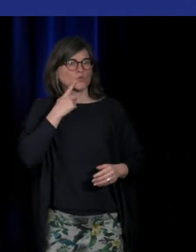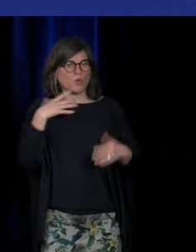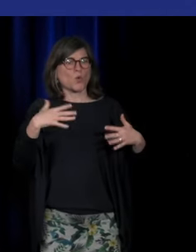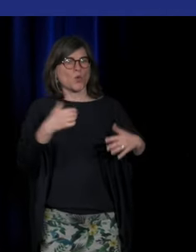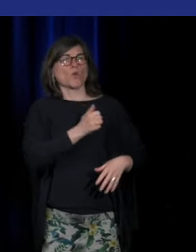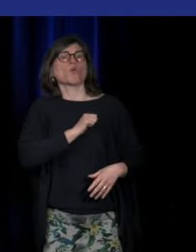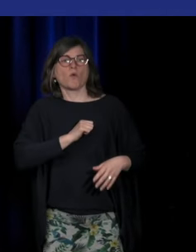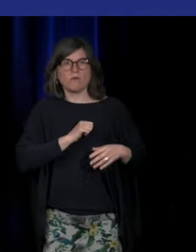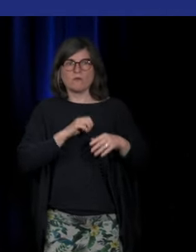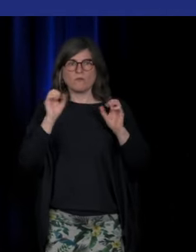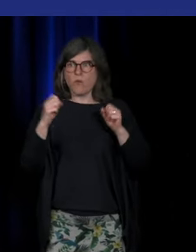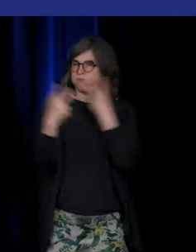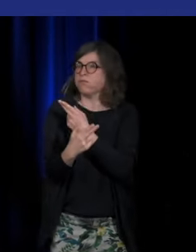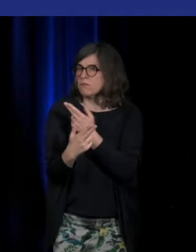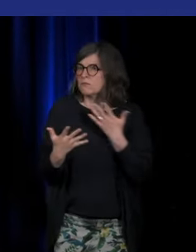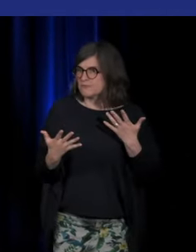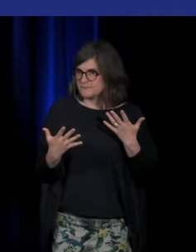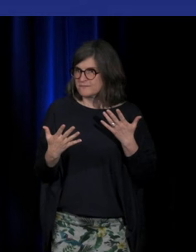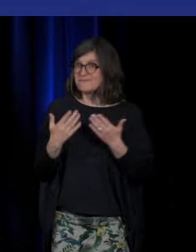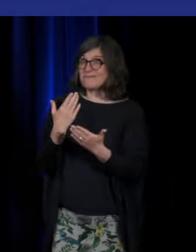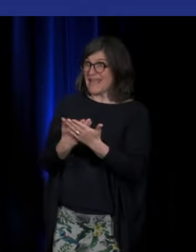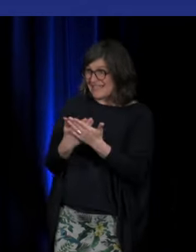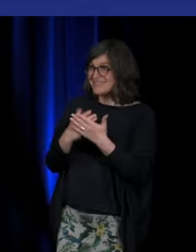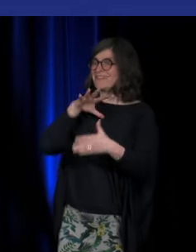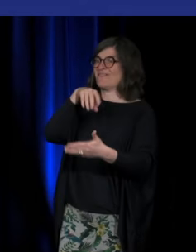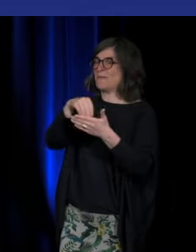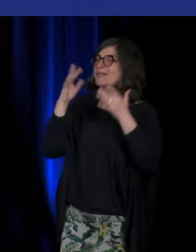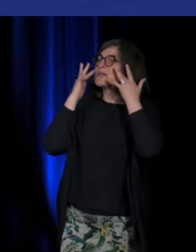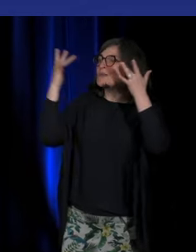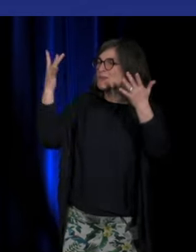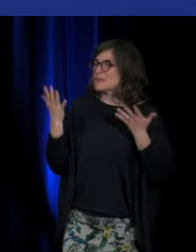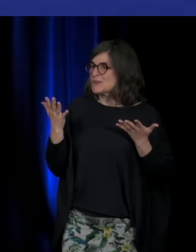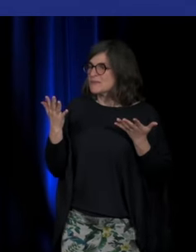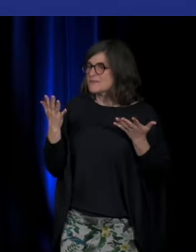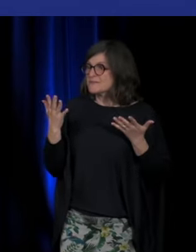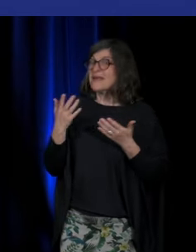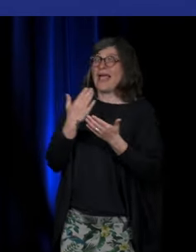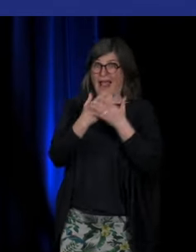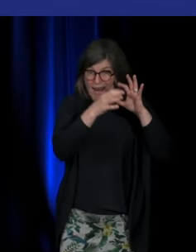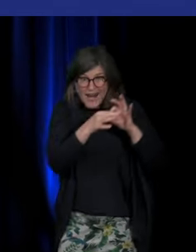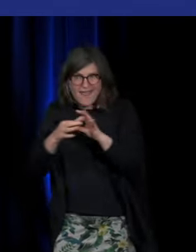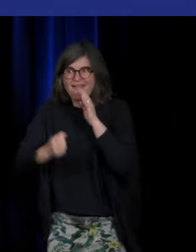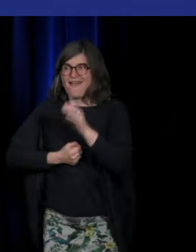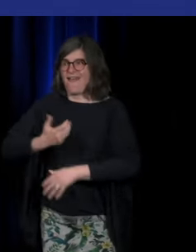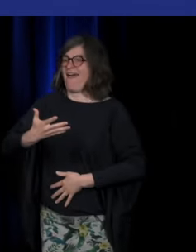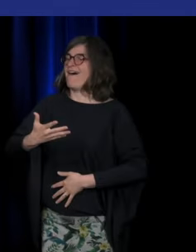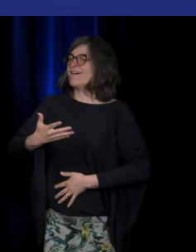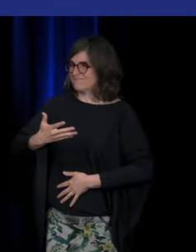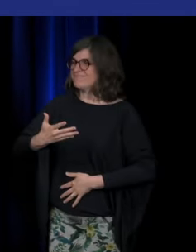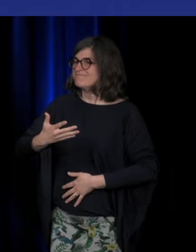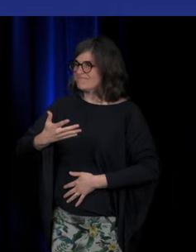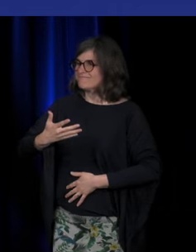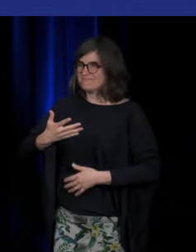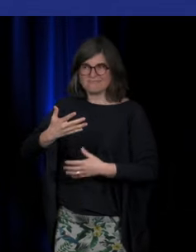ne va rien faire. Donc, ça, c'est aussi, ça fait partie de la culture sourde, que dans l'art, on le voit, on voit complètement